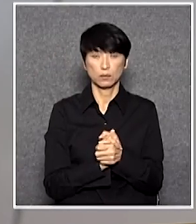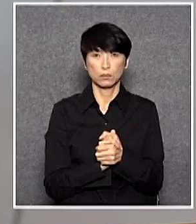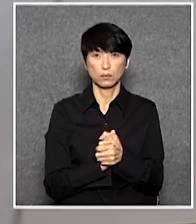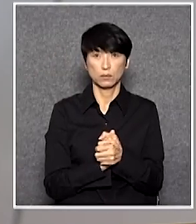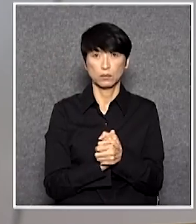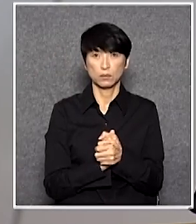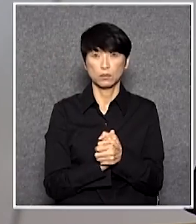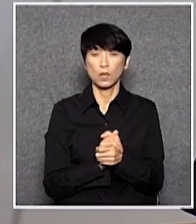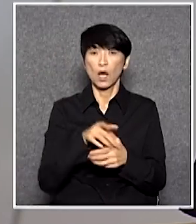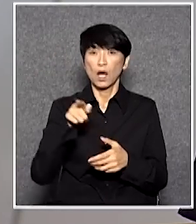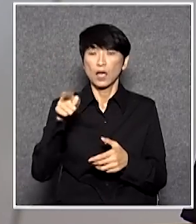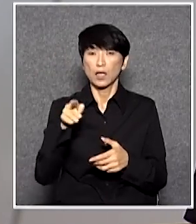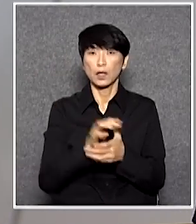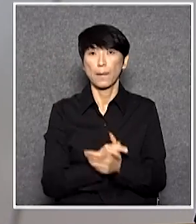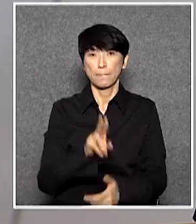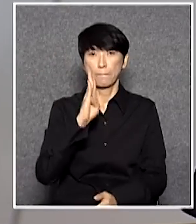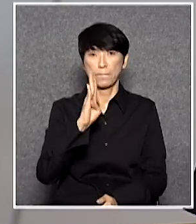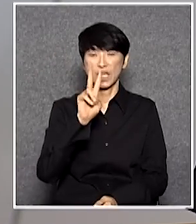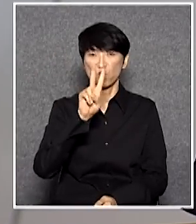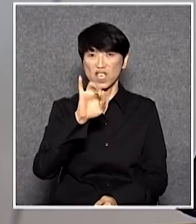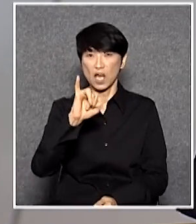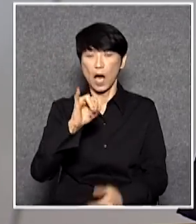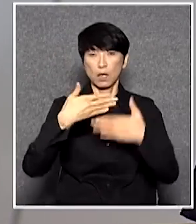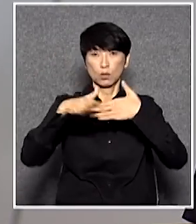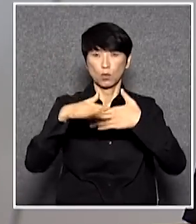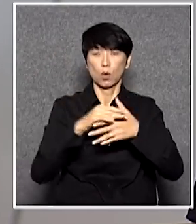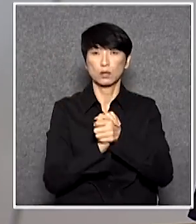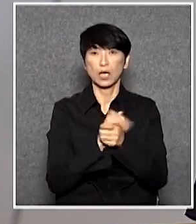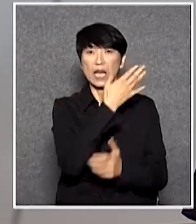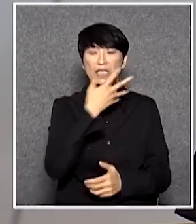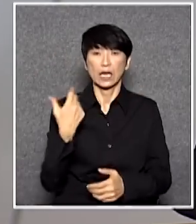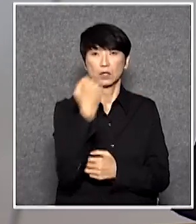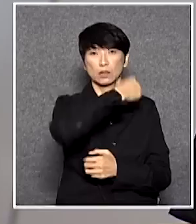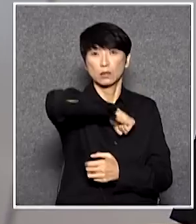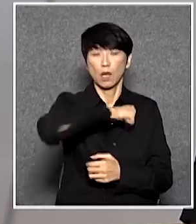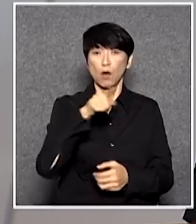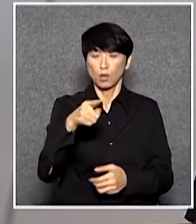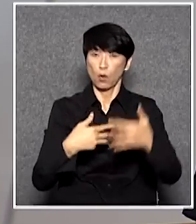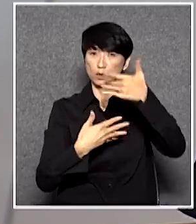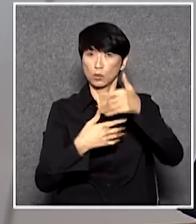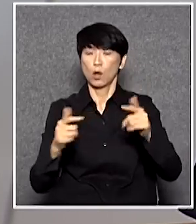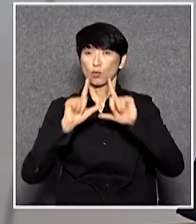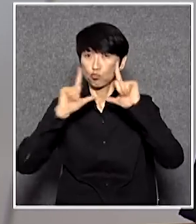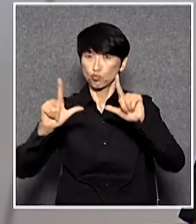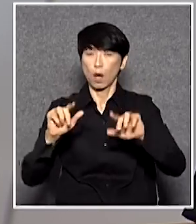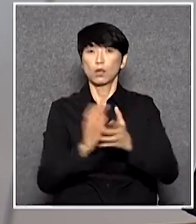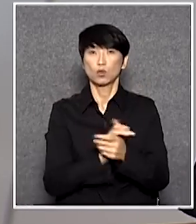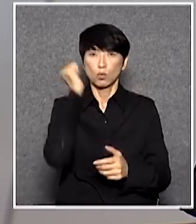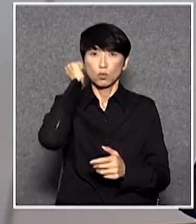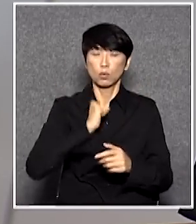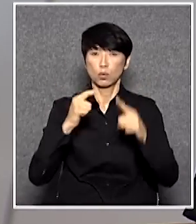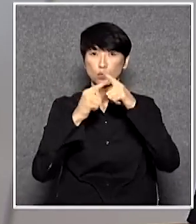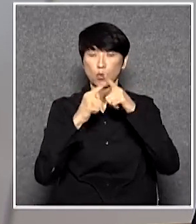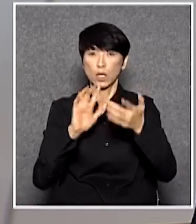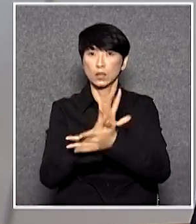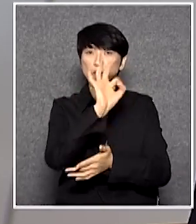你那間BVI公司外國勢力顏色革命你說適當時候公佈全民退保三年